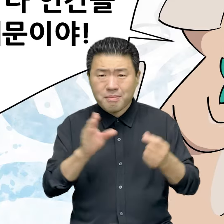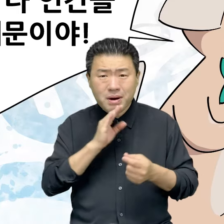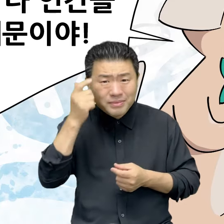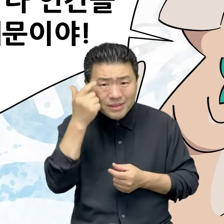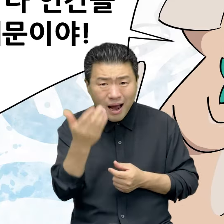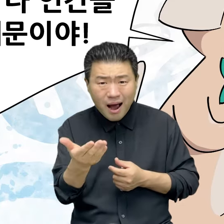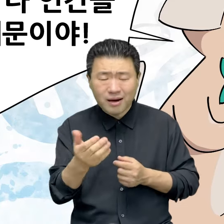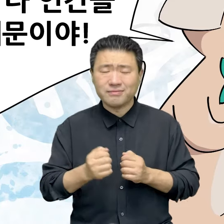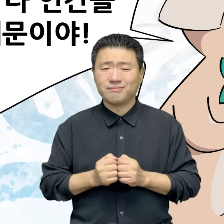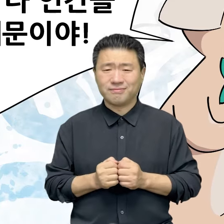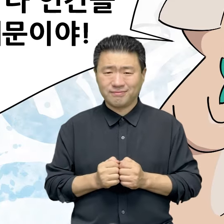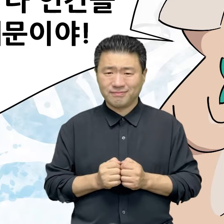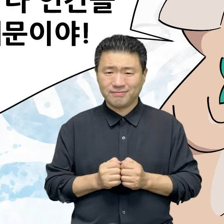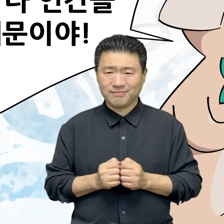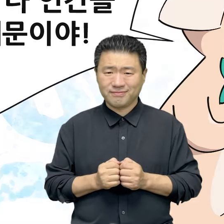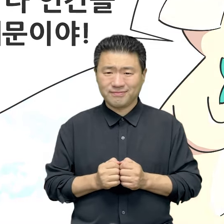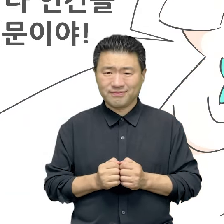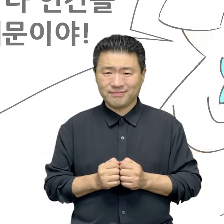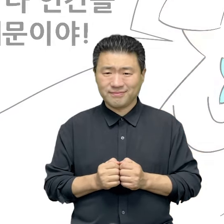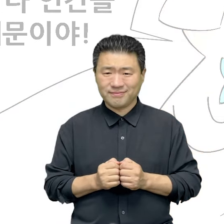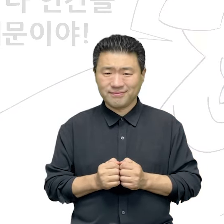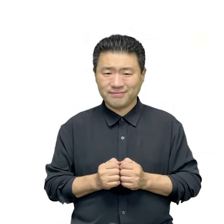책임이 똑같다고 말할 수 있을까요?